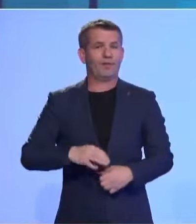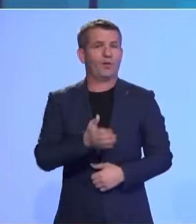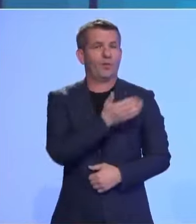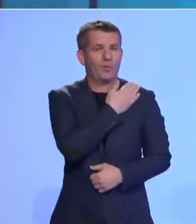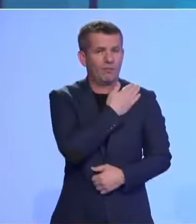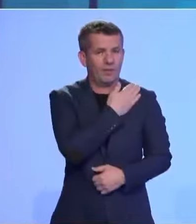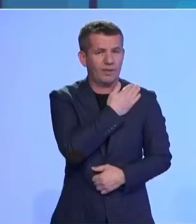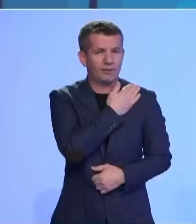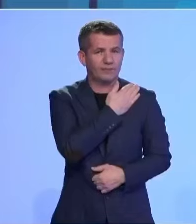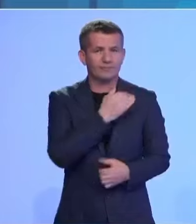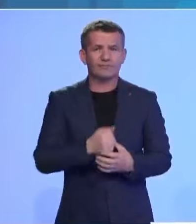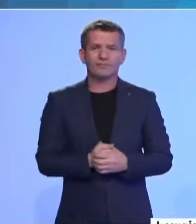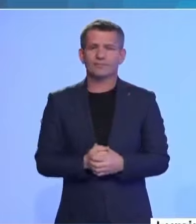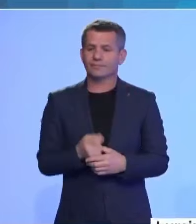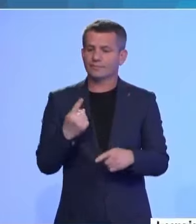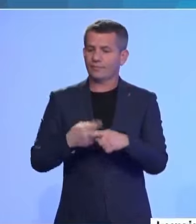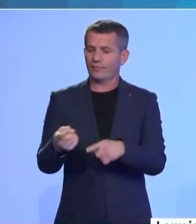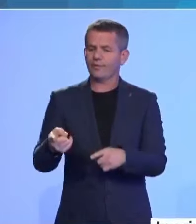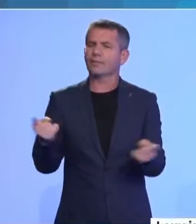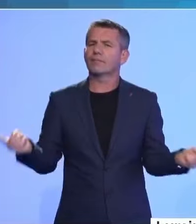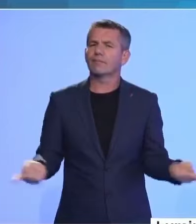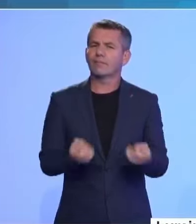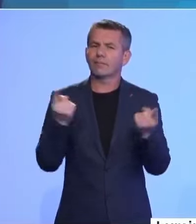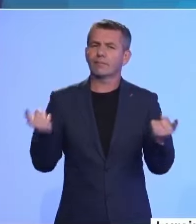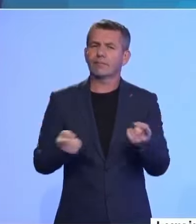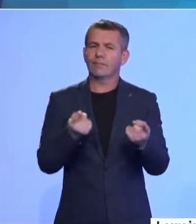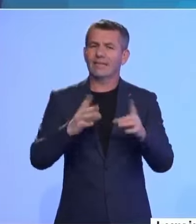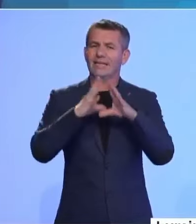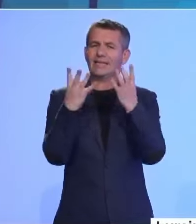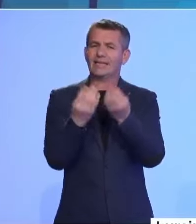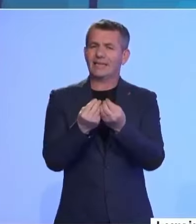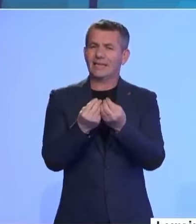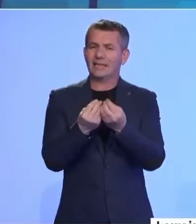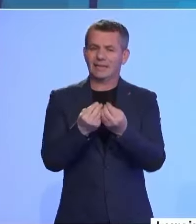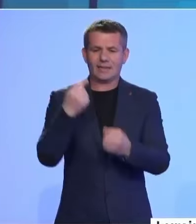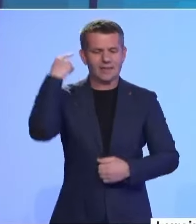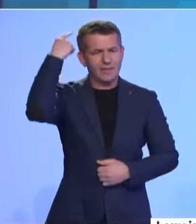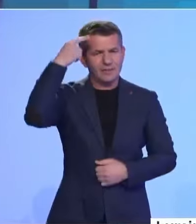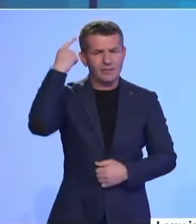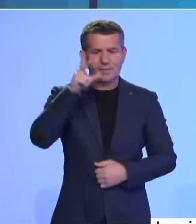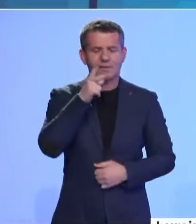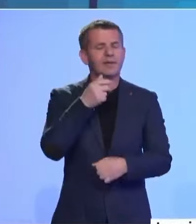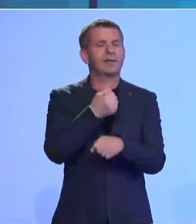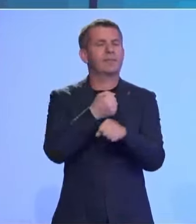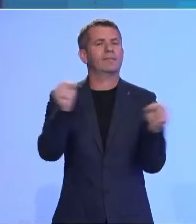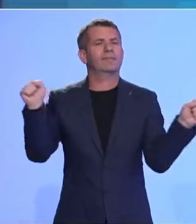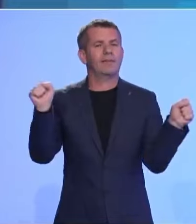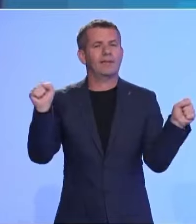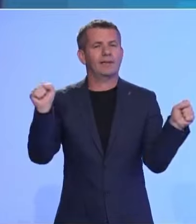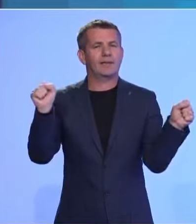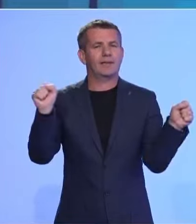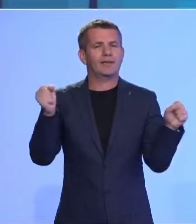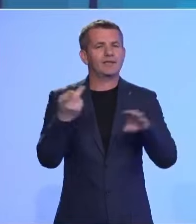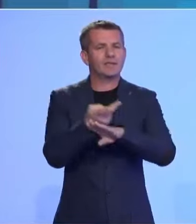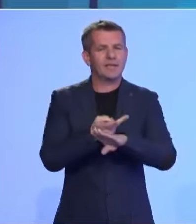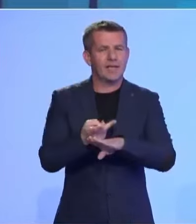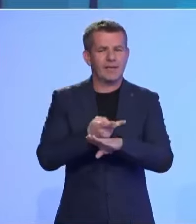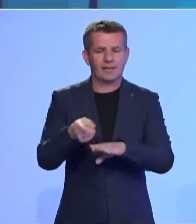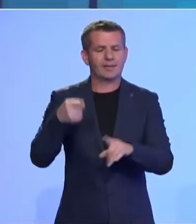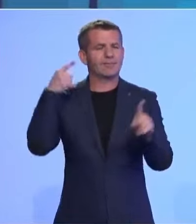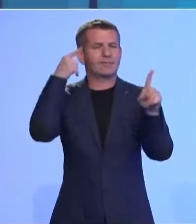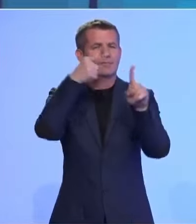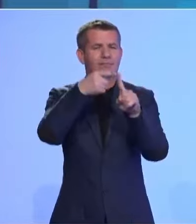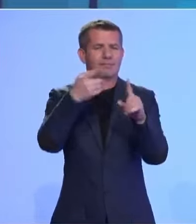Rogova, bërëtës i levizës më të madhe shqiptare për lirij, pavarsi e demokrasi edhe një kësishtë arkitekt i shtetit dhe